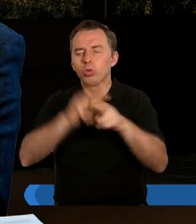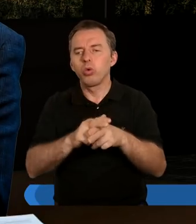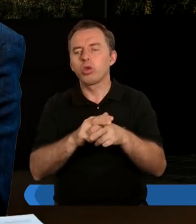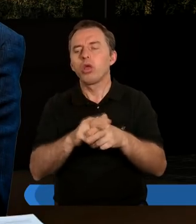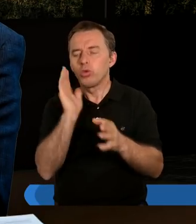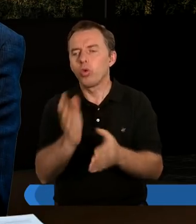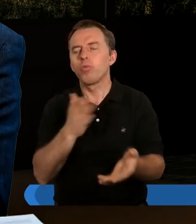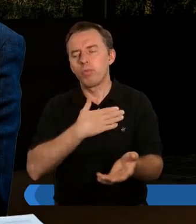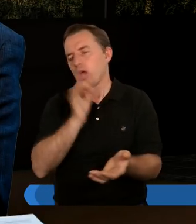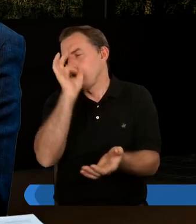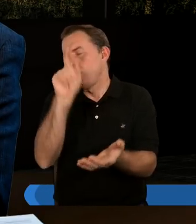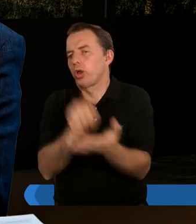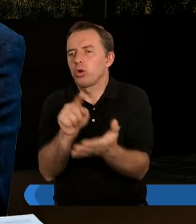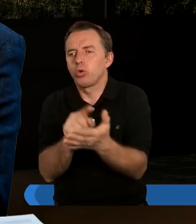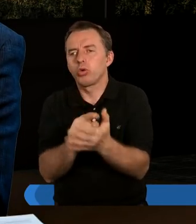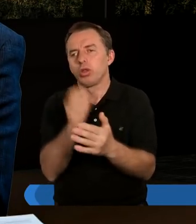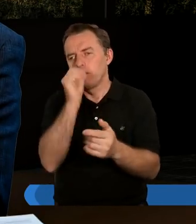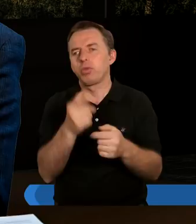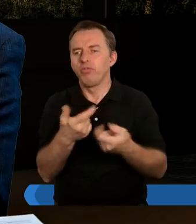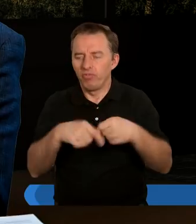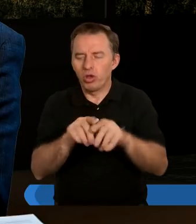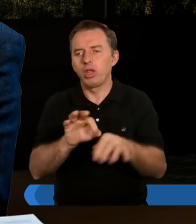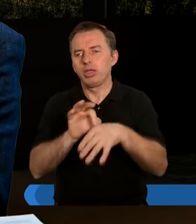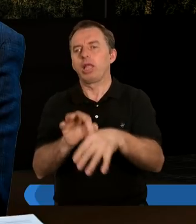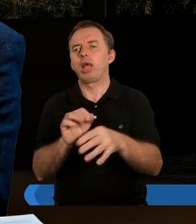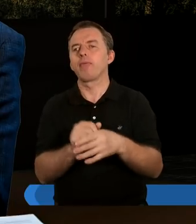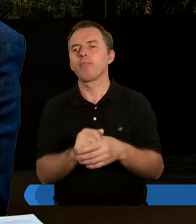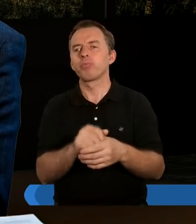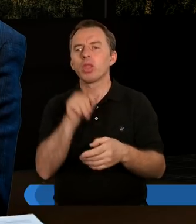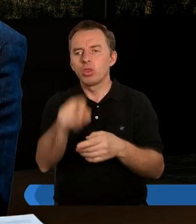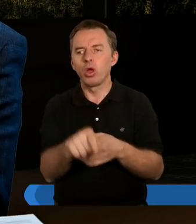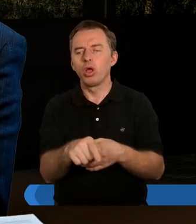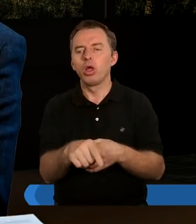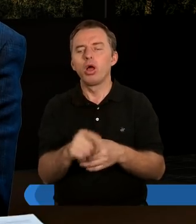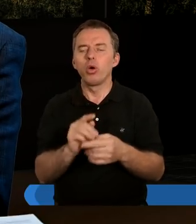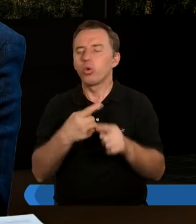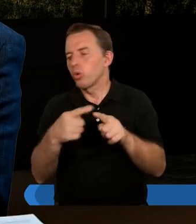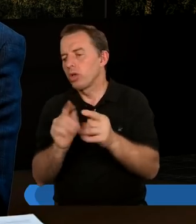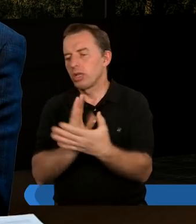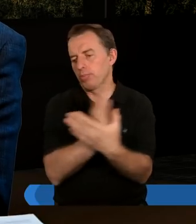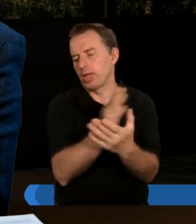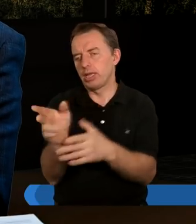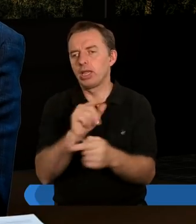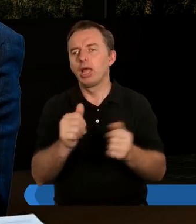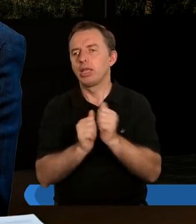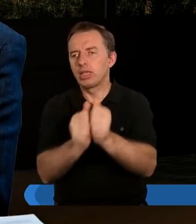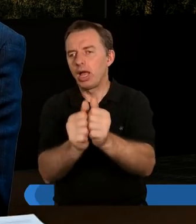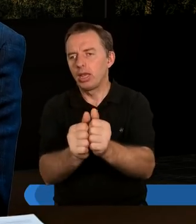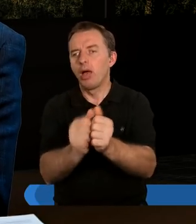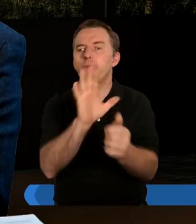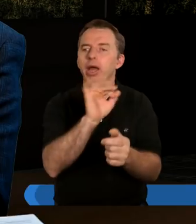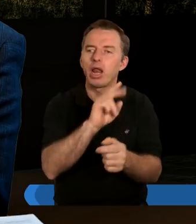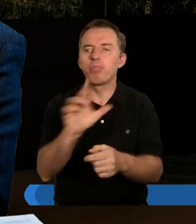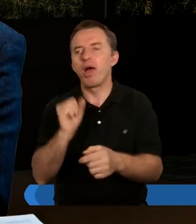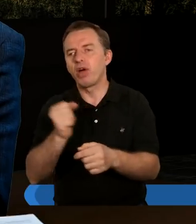wielkim sukcesem. Mówimy o ludziach dobrych, nawróconych, ale doszło do różnicy zdań między nimi. Paweł i Barnaba,